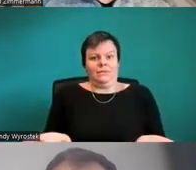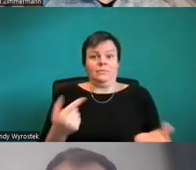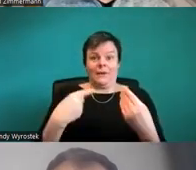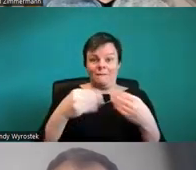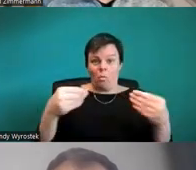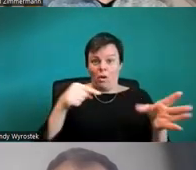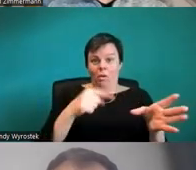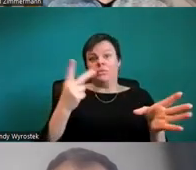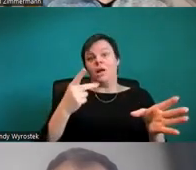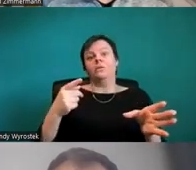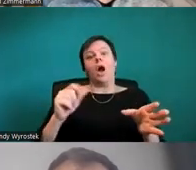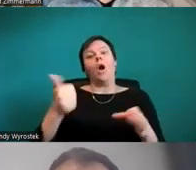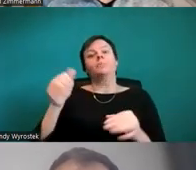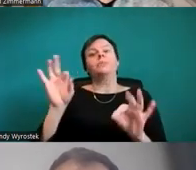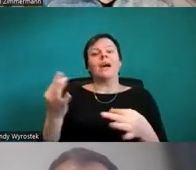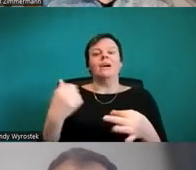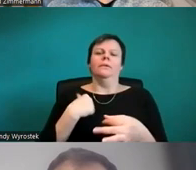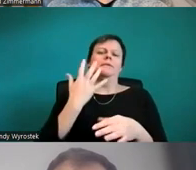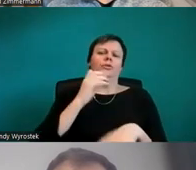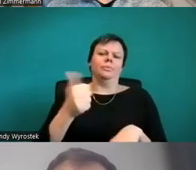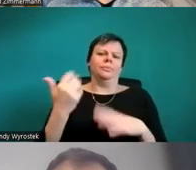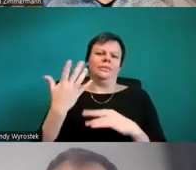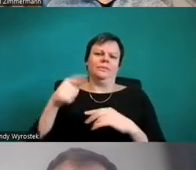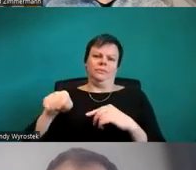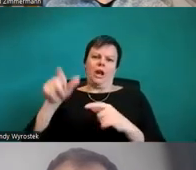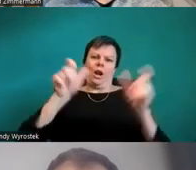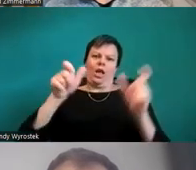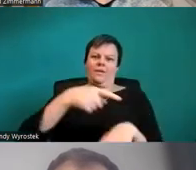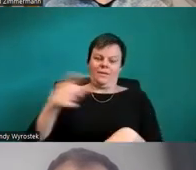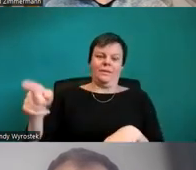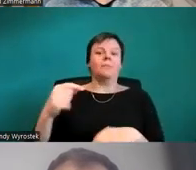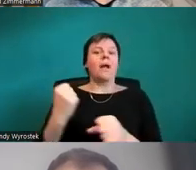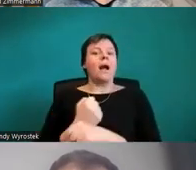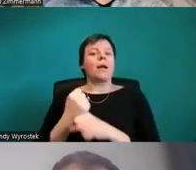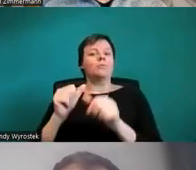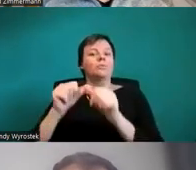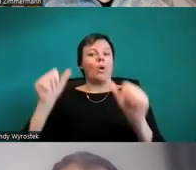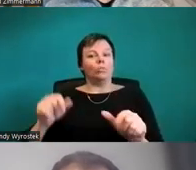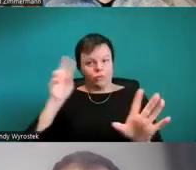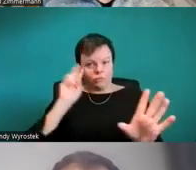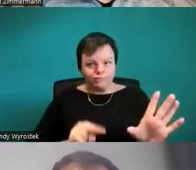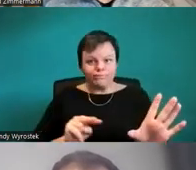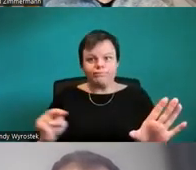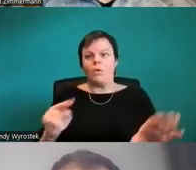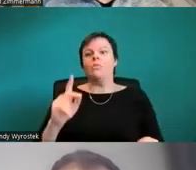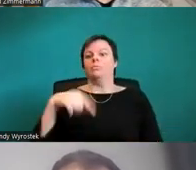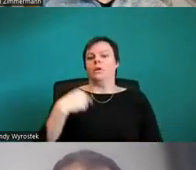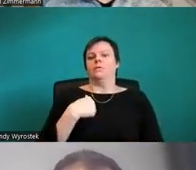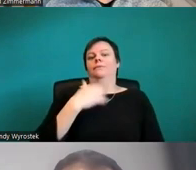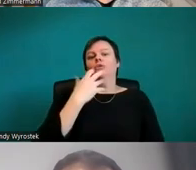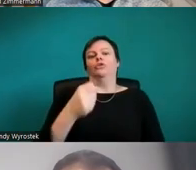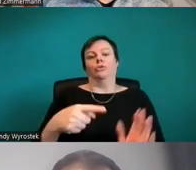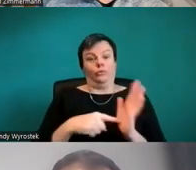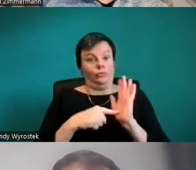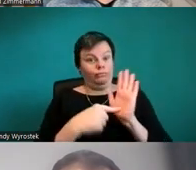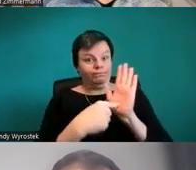präsentieren im Präsentationsmodus? Und entsprechend empfiehlt sich so eine zusätzliche Folie, die